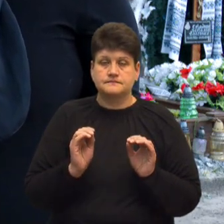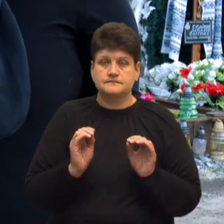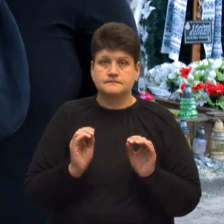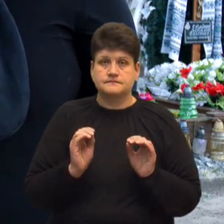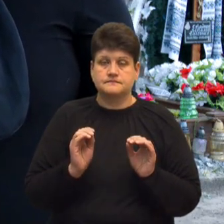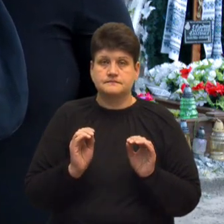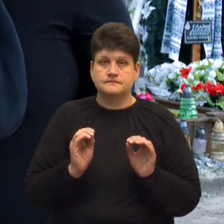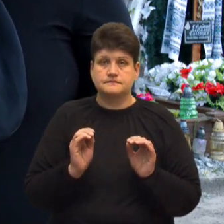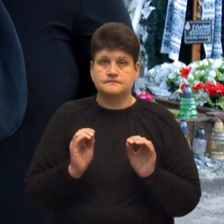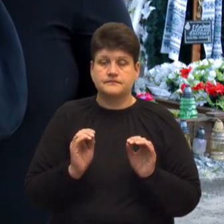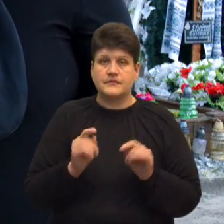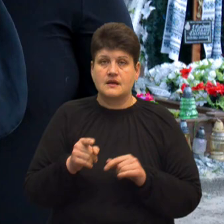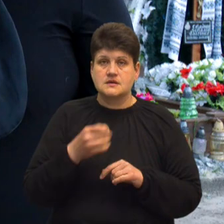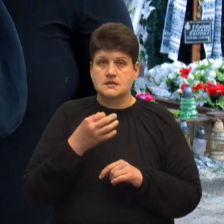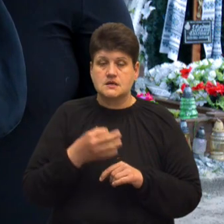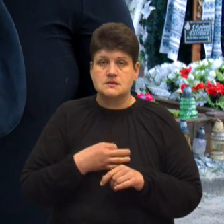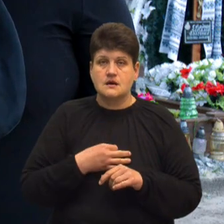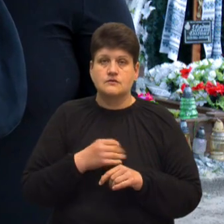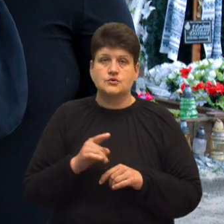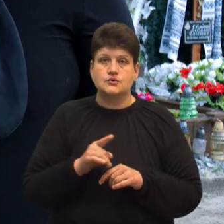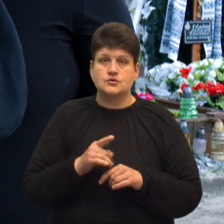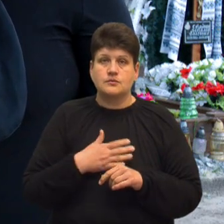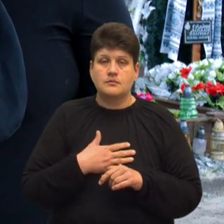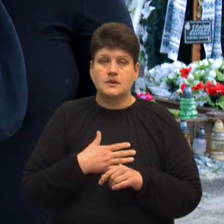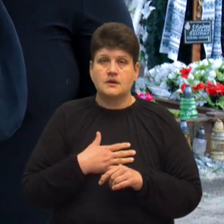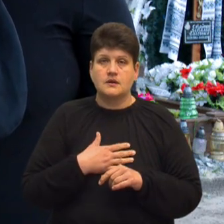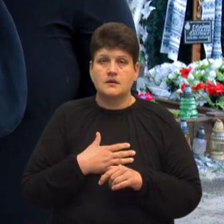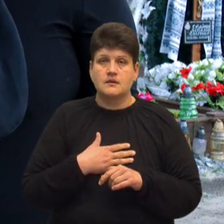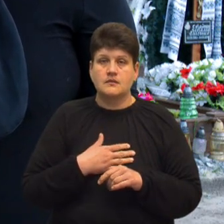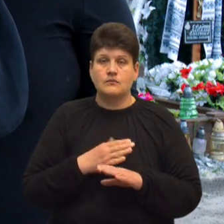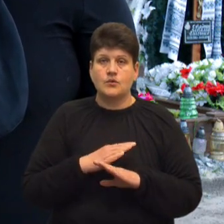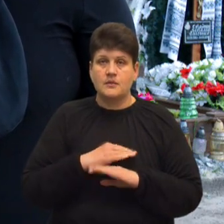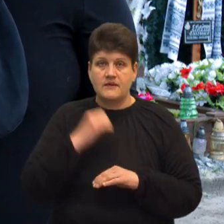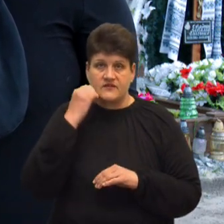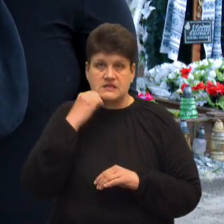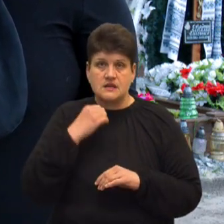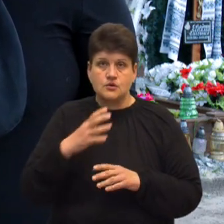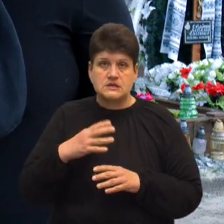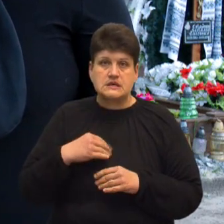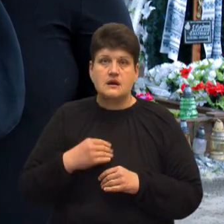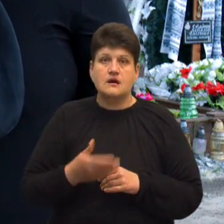І сказав, що ми помремо в старості разом.